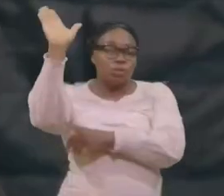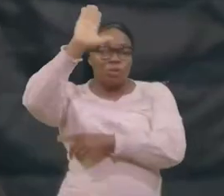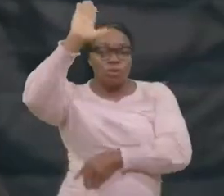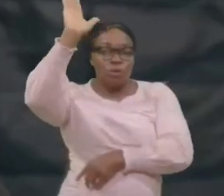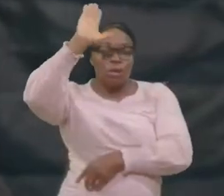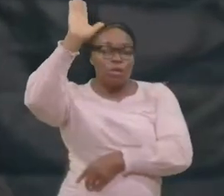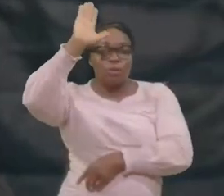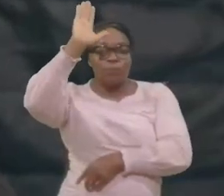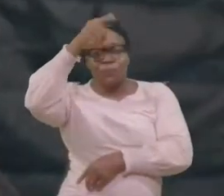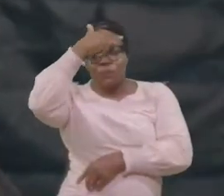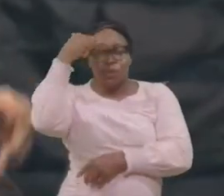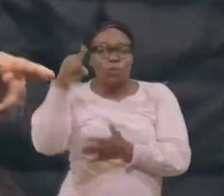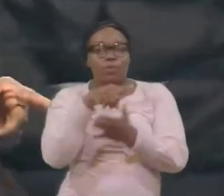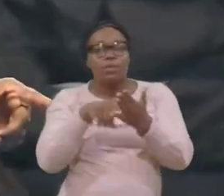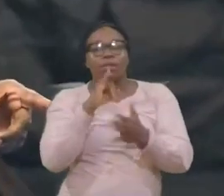Voici ton jour,